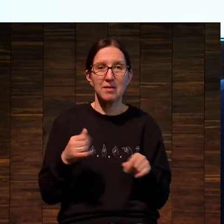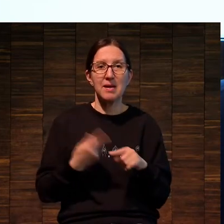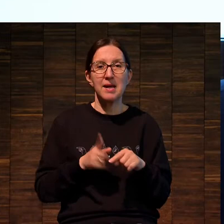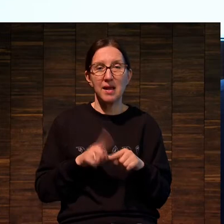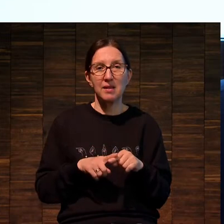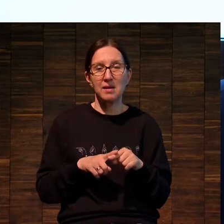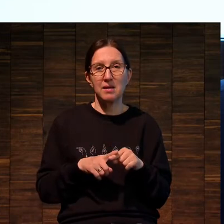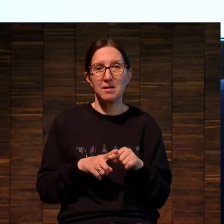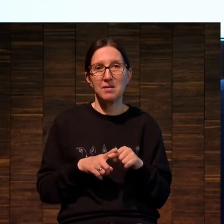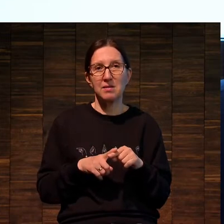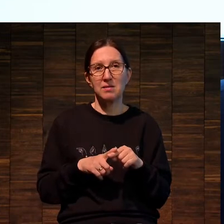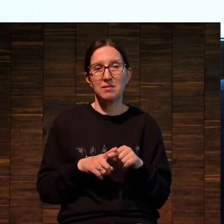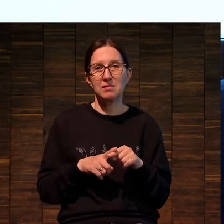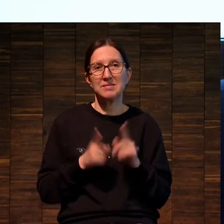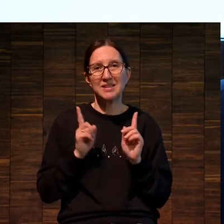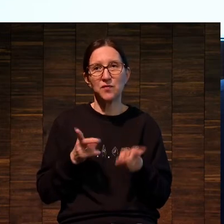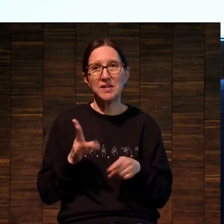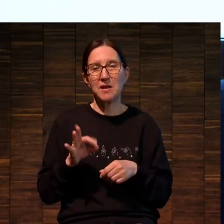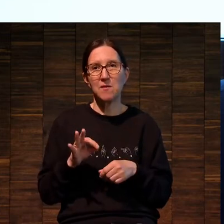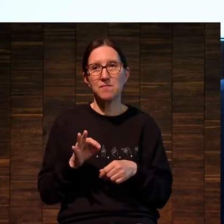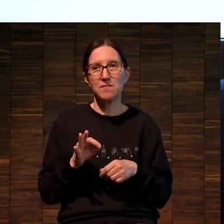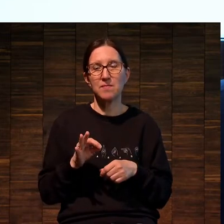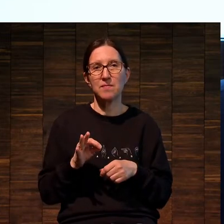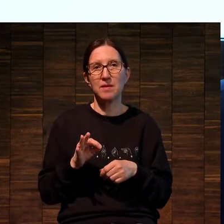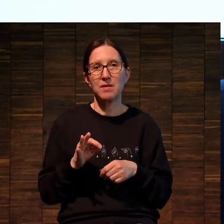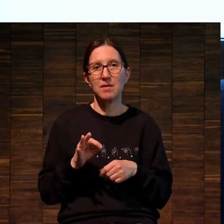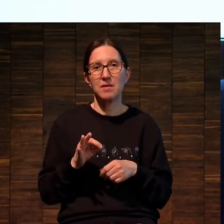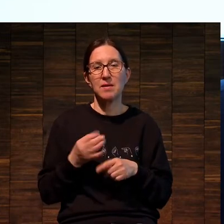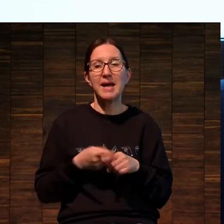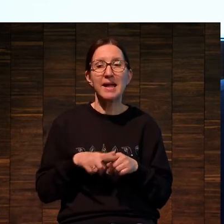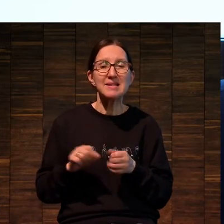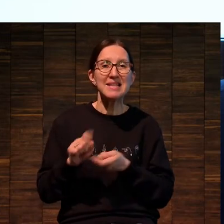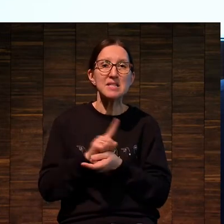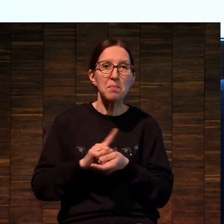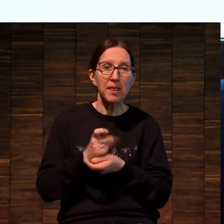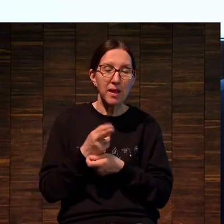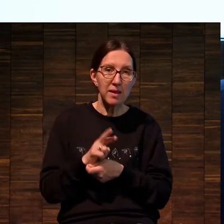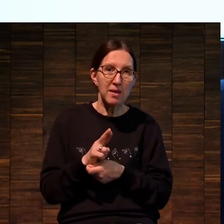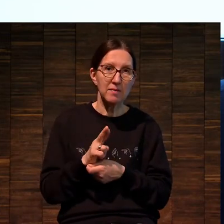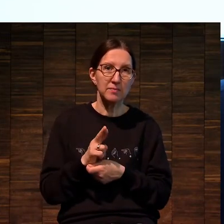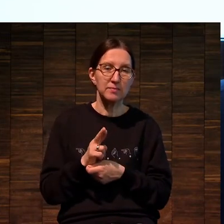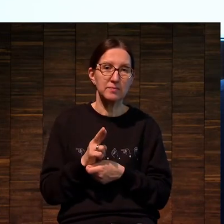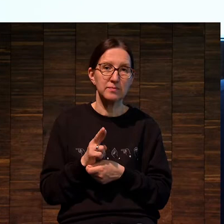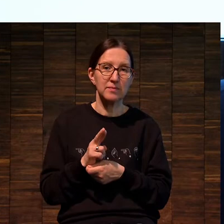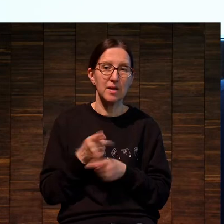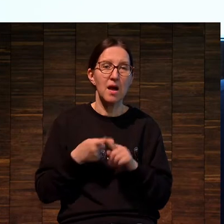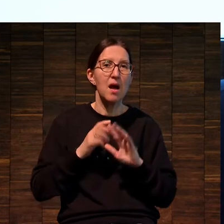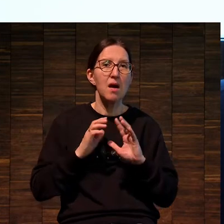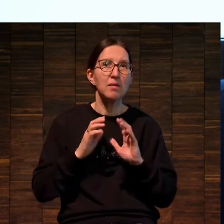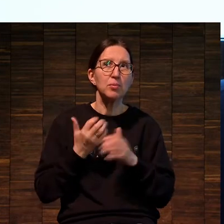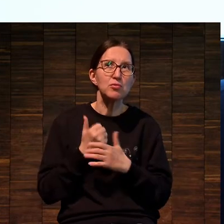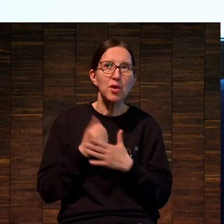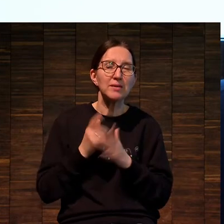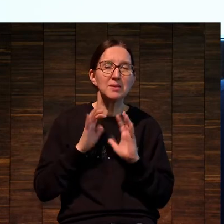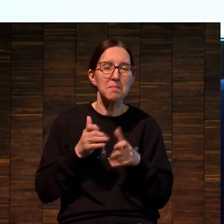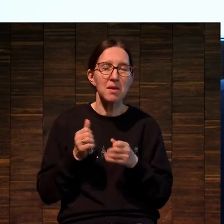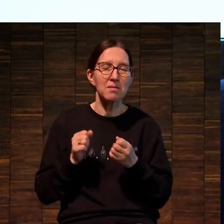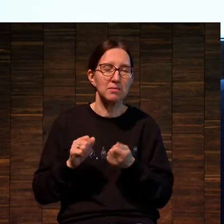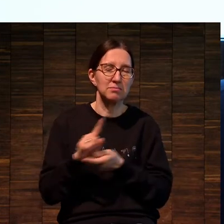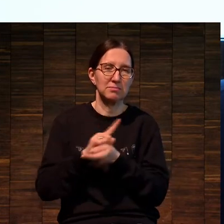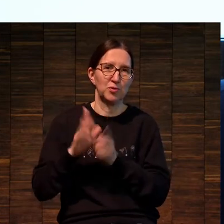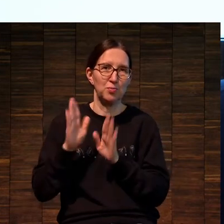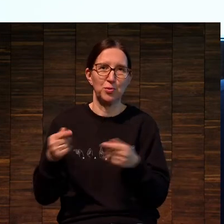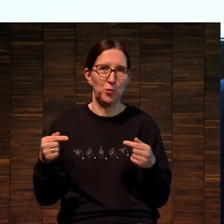оно произведет какие-то... То есть вот эти вот изменения... Ну, мир не будет скучным в этом